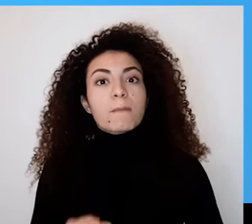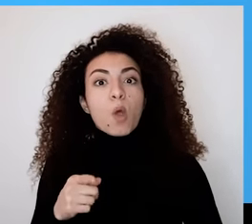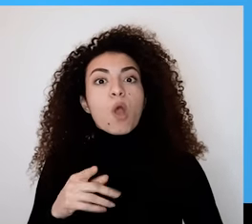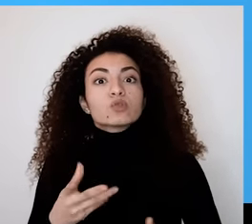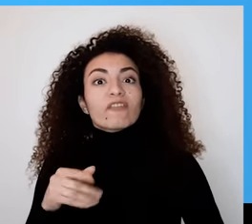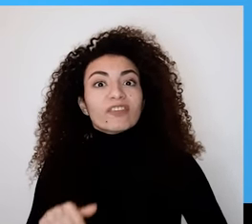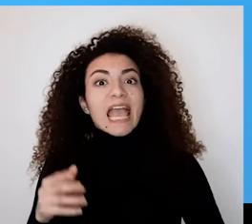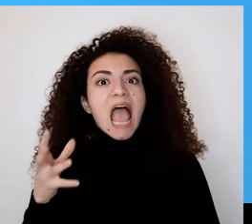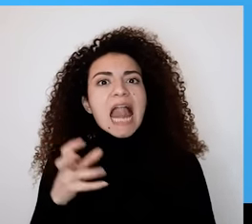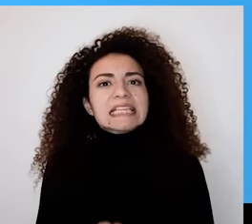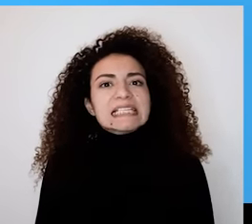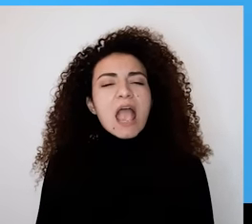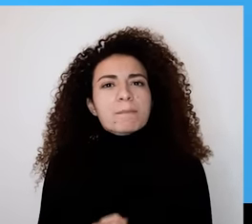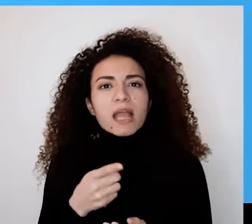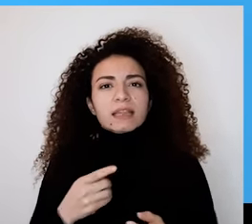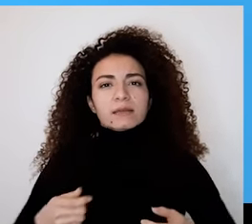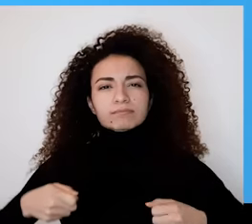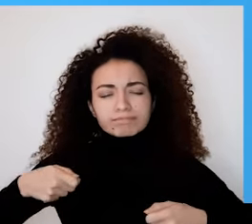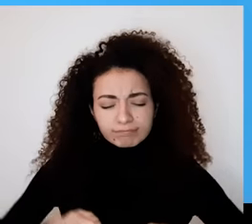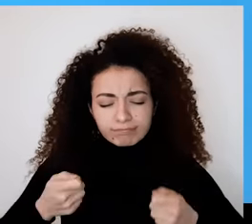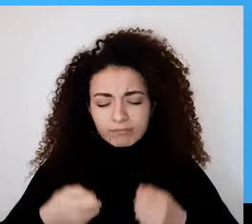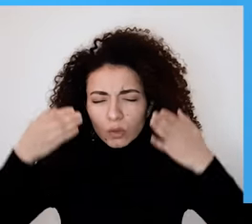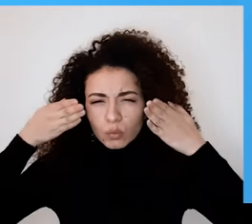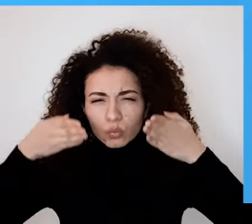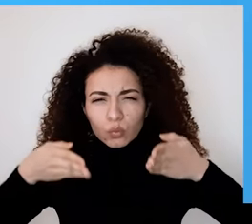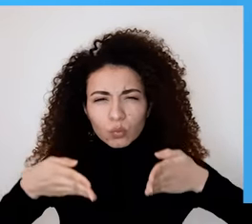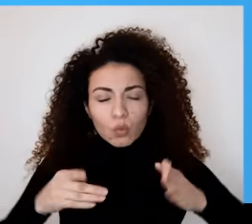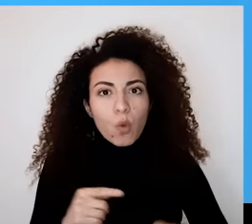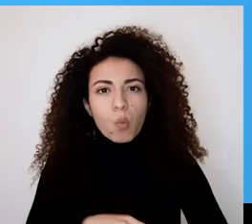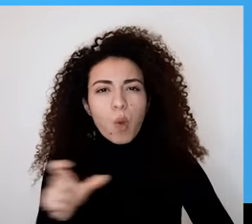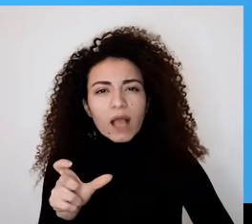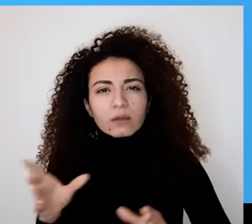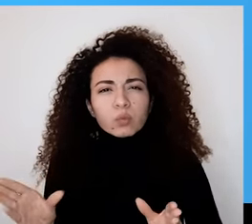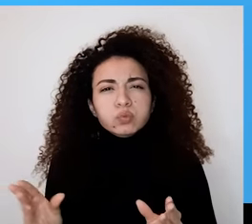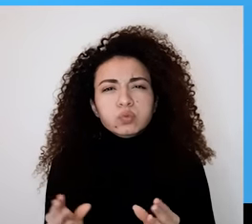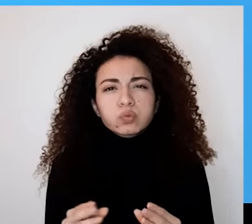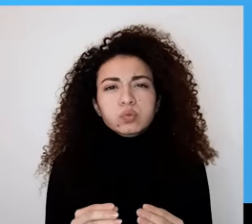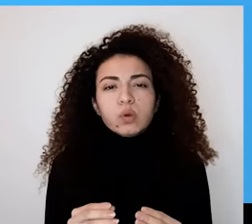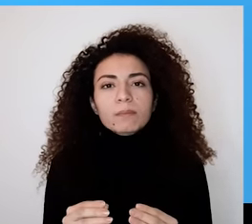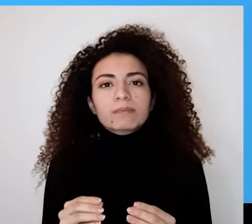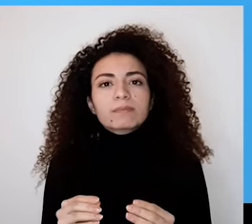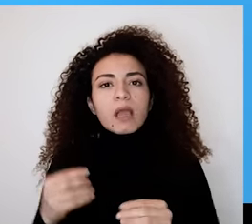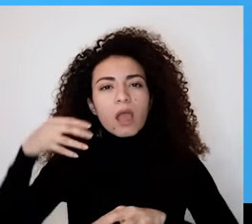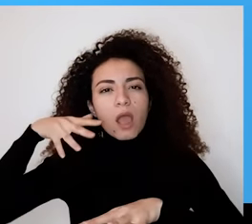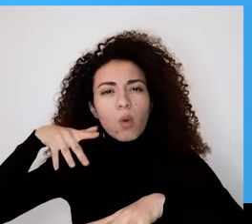هي دلالة على نقطة الالتزام العميق اللي بيقترن غالباً بما يوصف بحالة التدفق أو